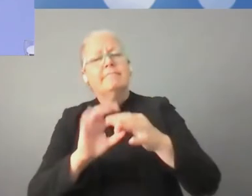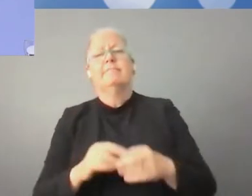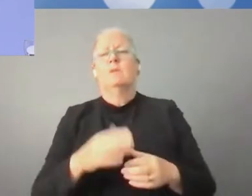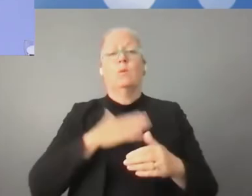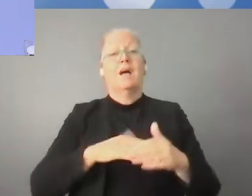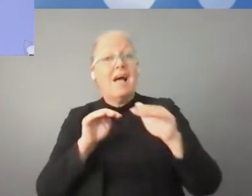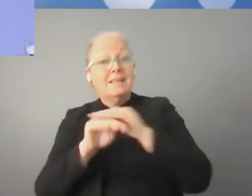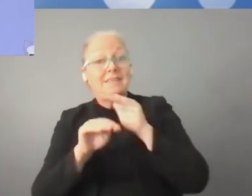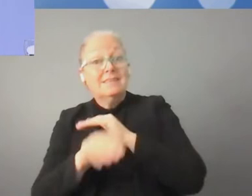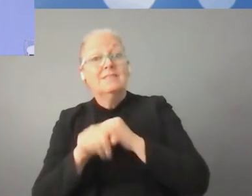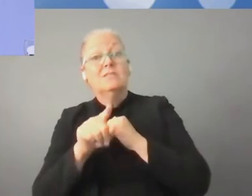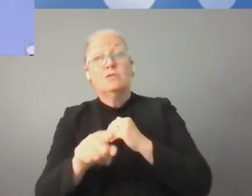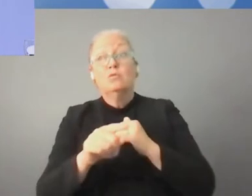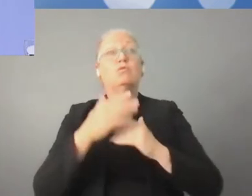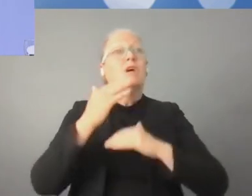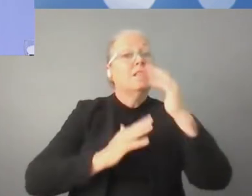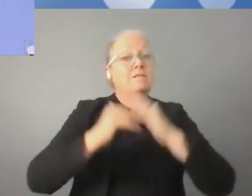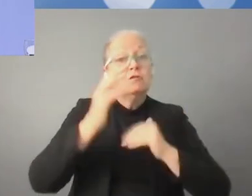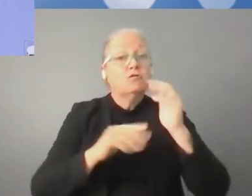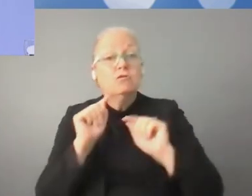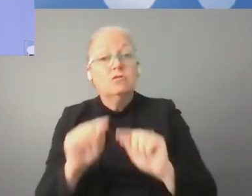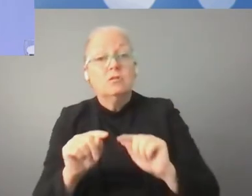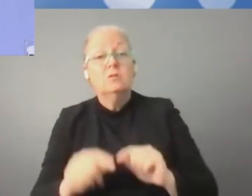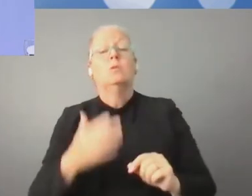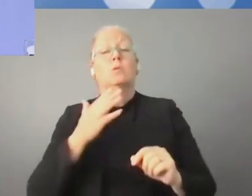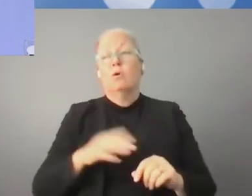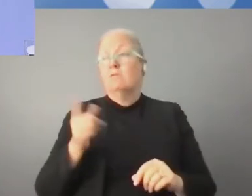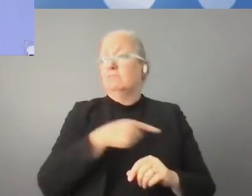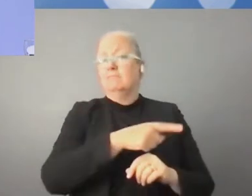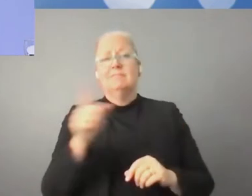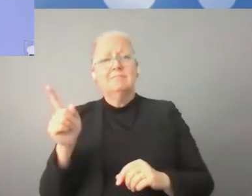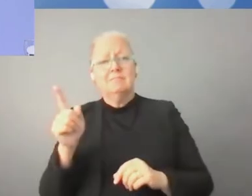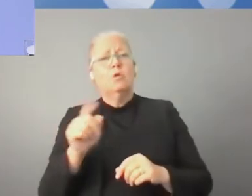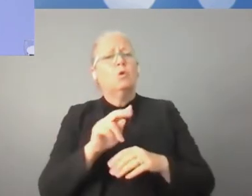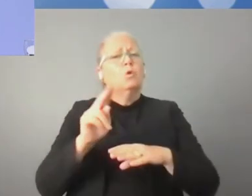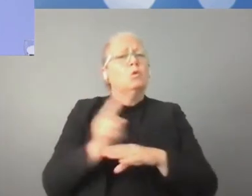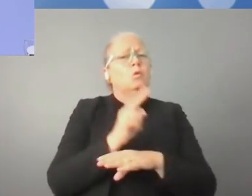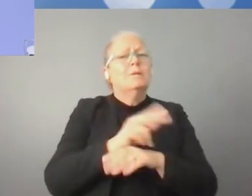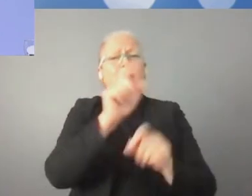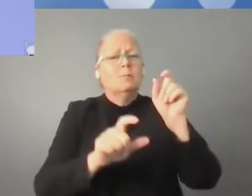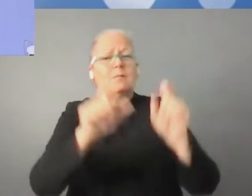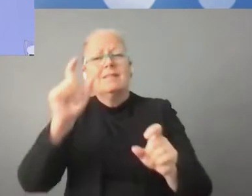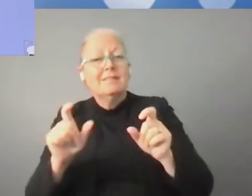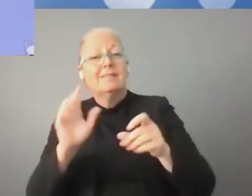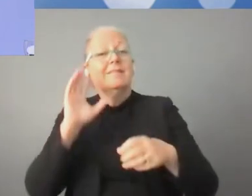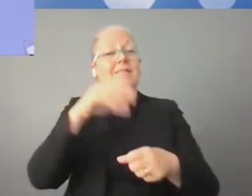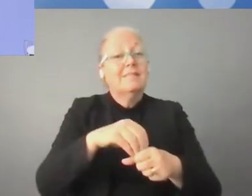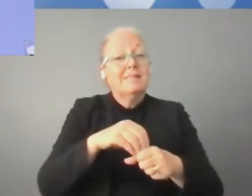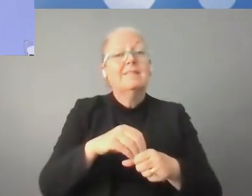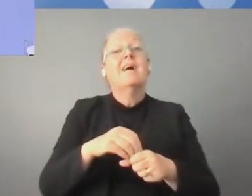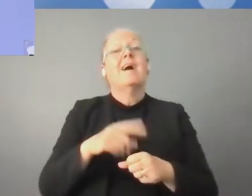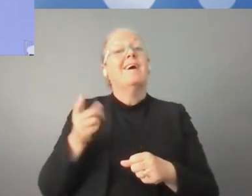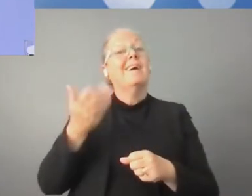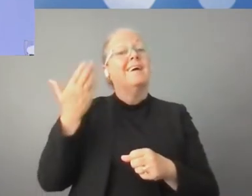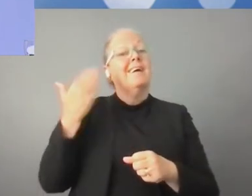Potrzebujemy oczywiście odpowiedniej infrastruktury, potrzebujemy zagwarantować dostęp wszystkich użytkowników do tej